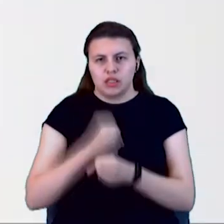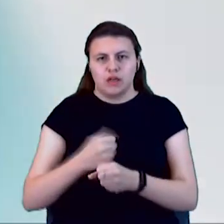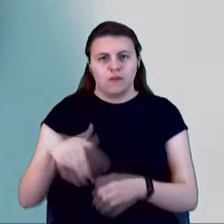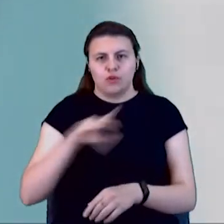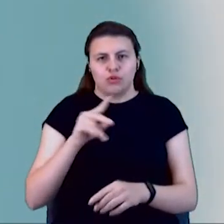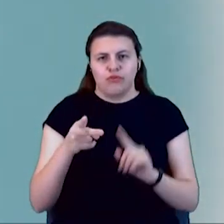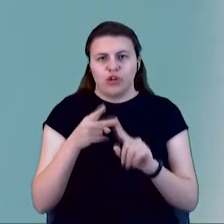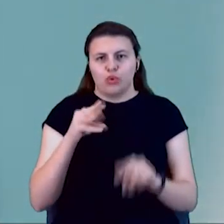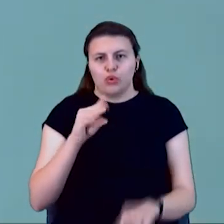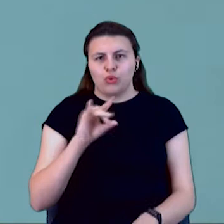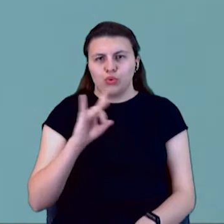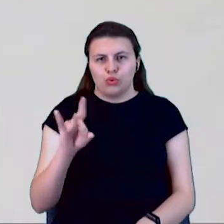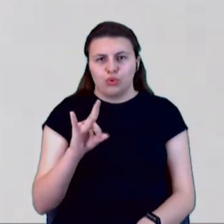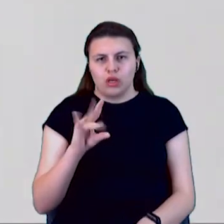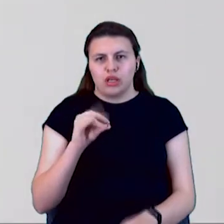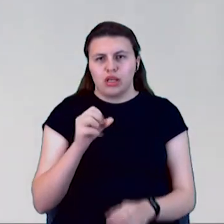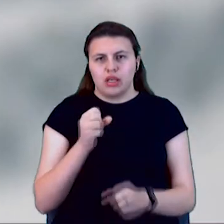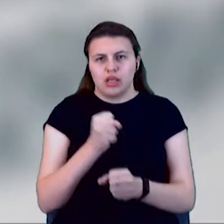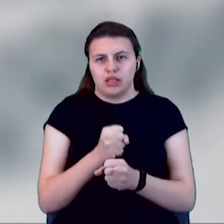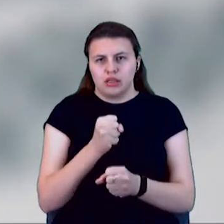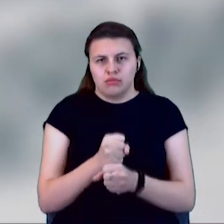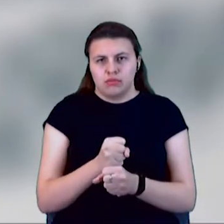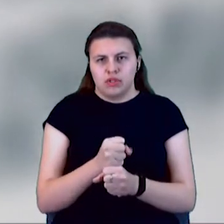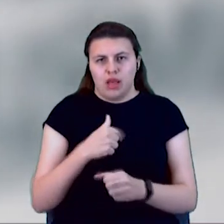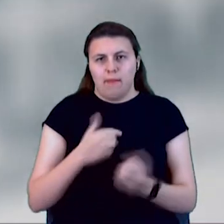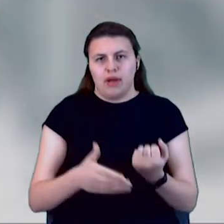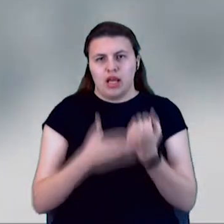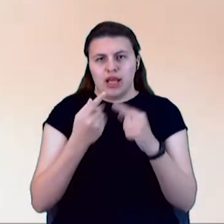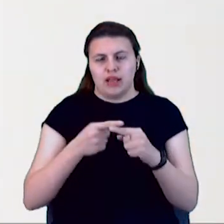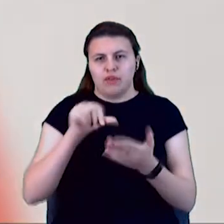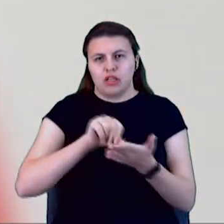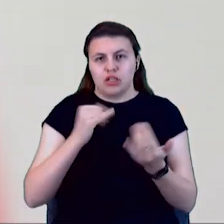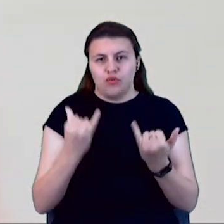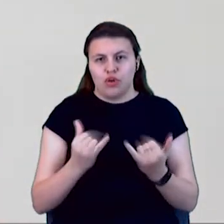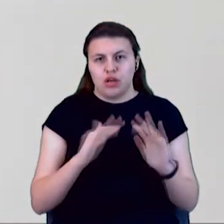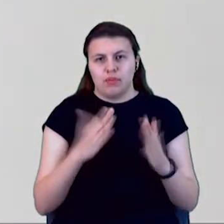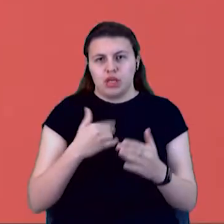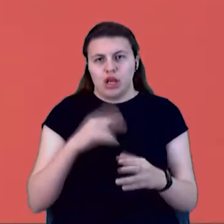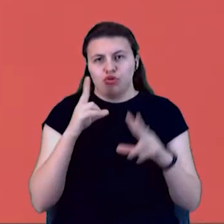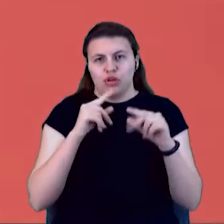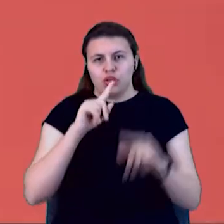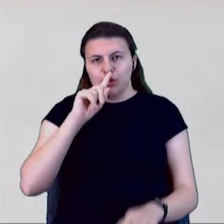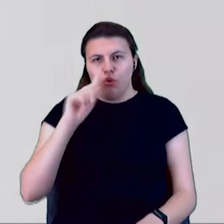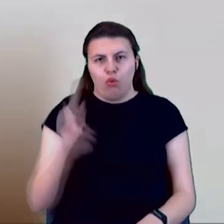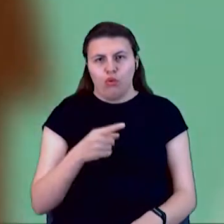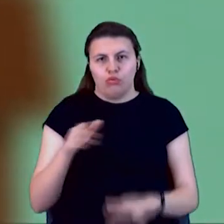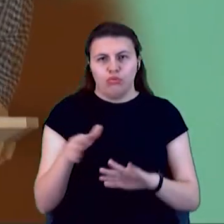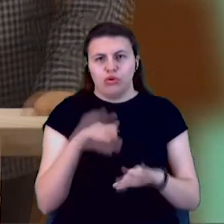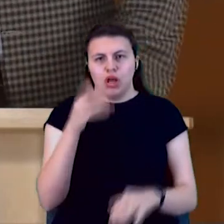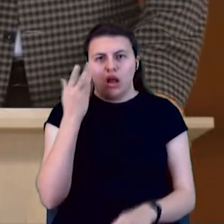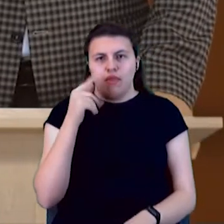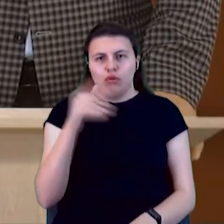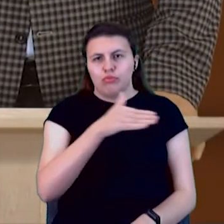Тому я підтримав цього кандидата. На сьогоднішній момент я считаю, що через год, після того, коли він встановив повну вертикаль власті,